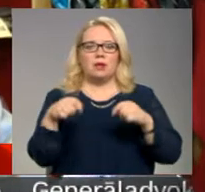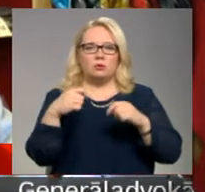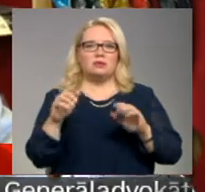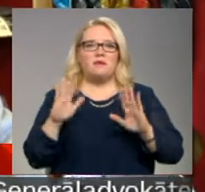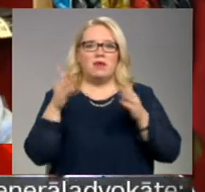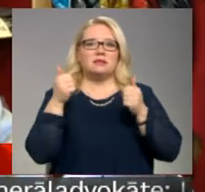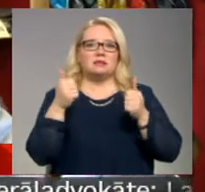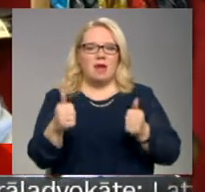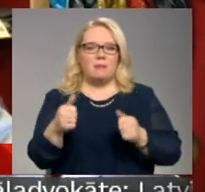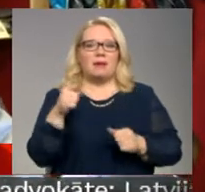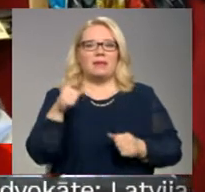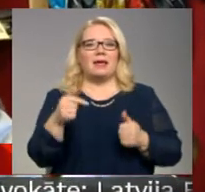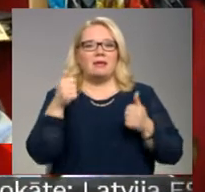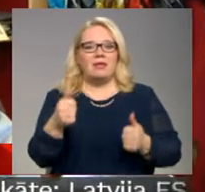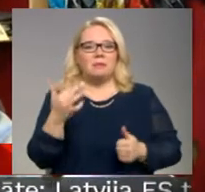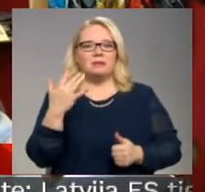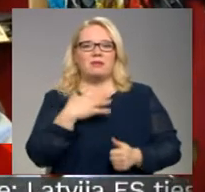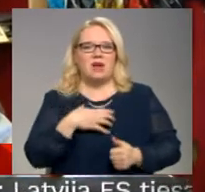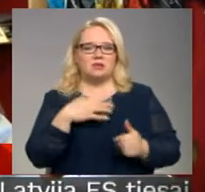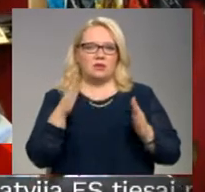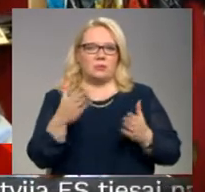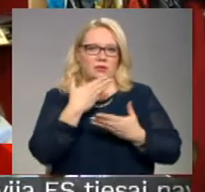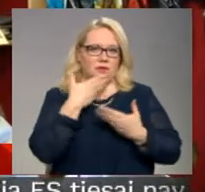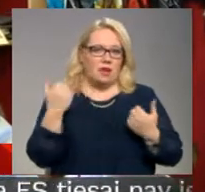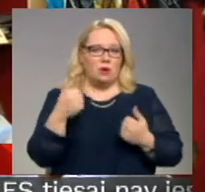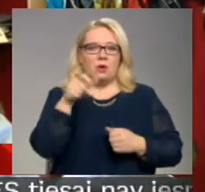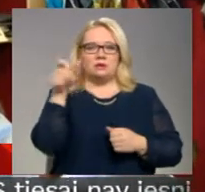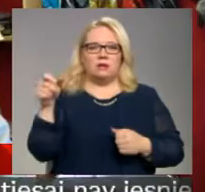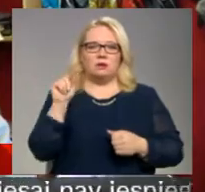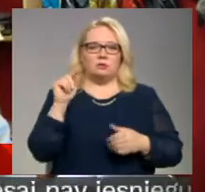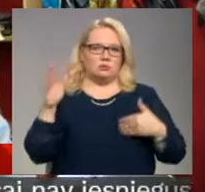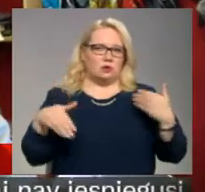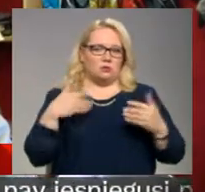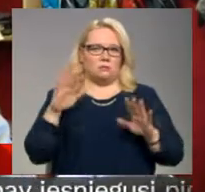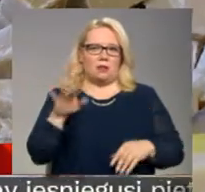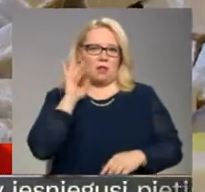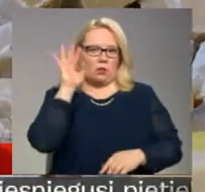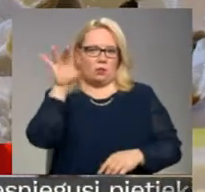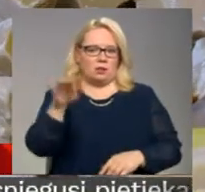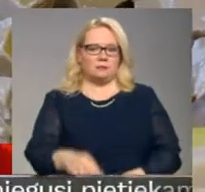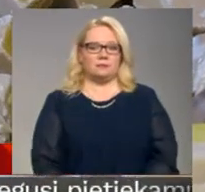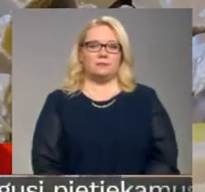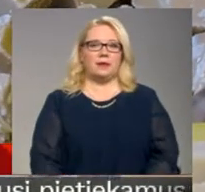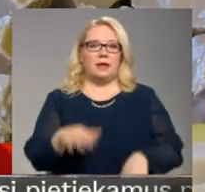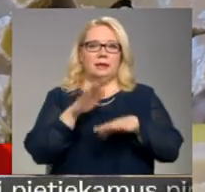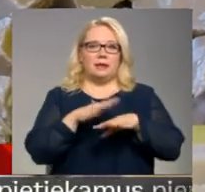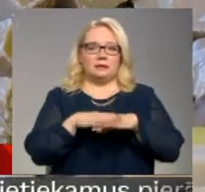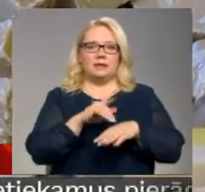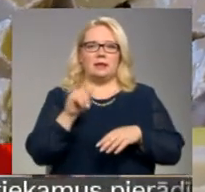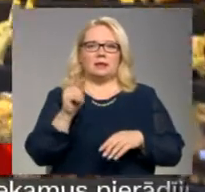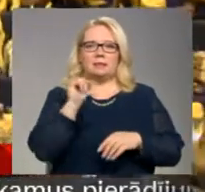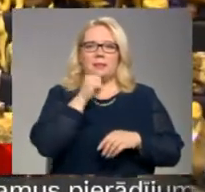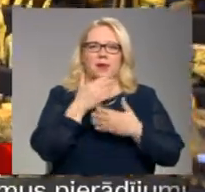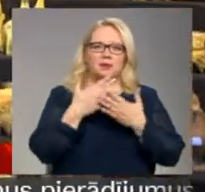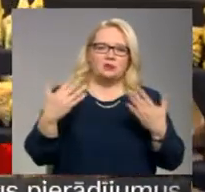sokas labi, taču ne tik labi, cik vajadzētu būt. Domāju, ka cilvēki ir nobažījušies par nākotni. Tirdziņā līdztekus našiem